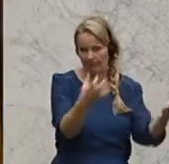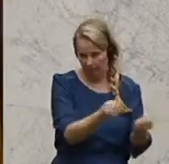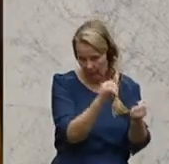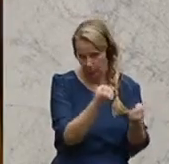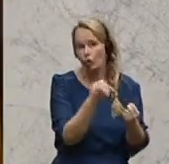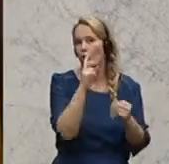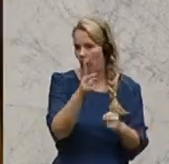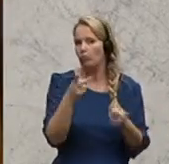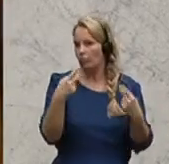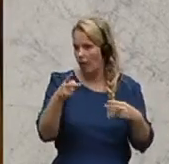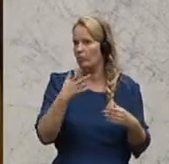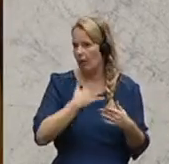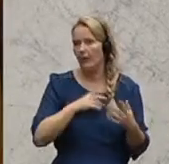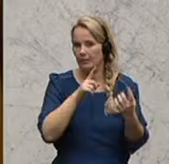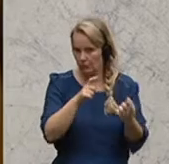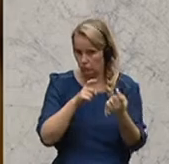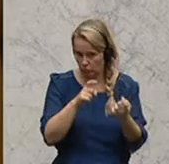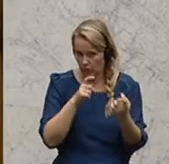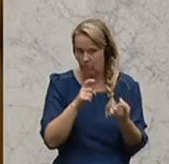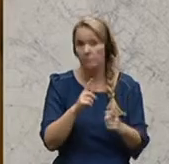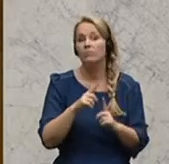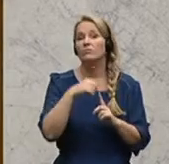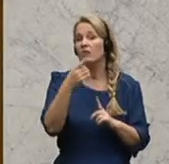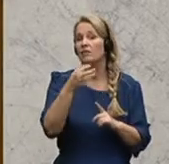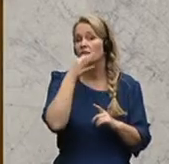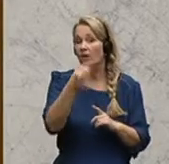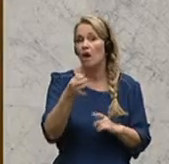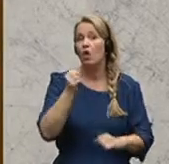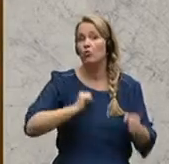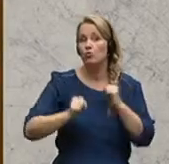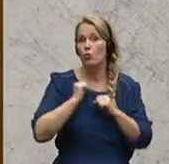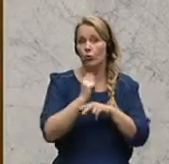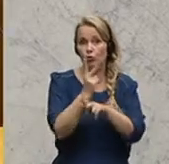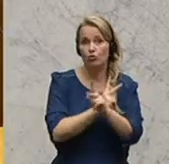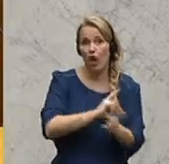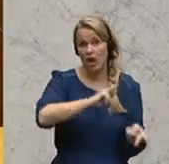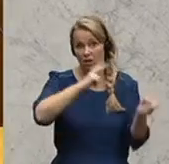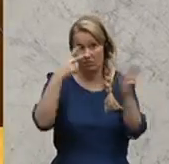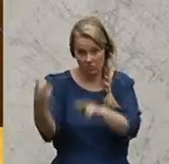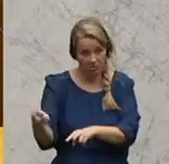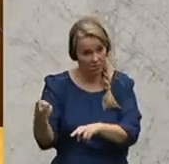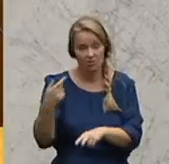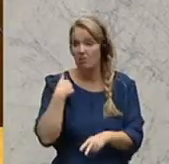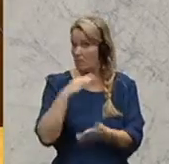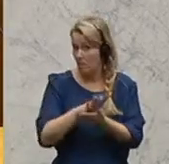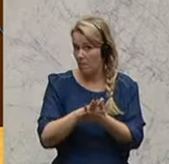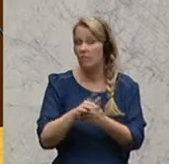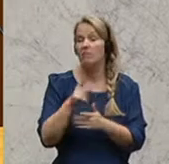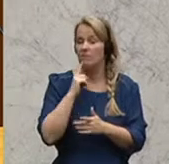die können wir gerne diskutieren. Die Frage der Notverstaatlichung. Und ich bleibe bei dem Begriff